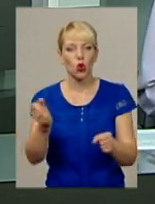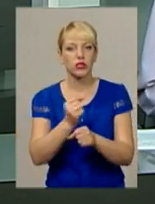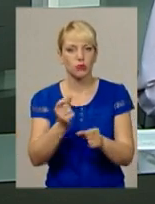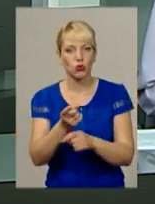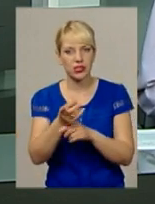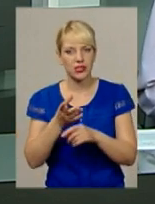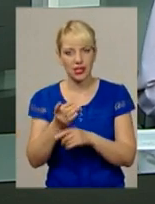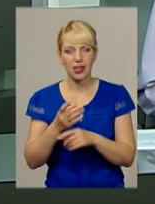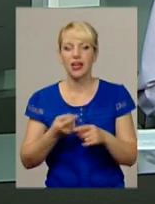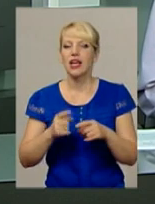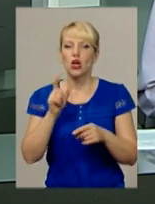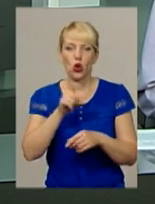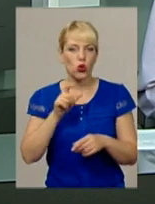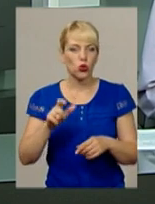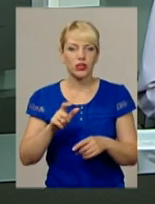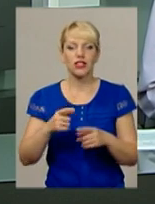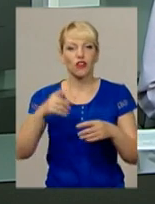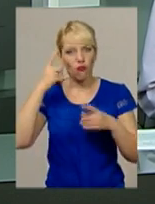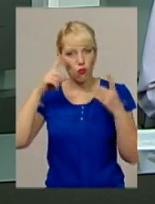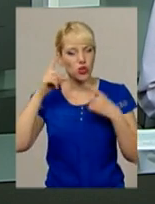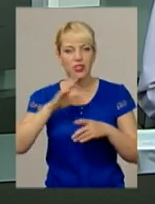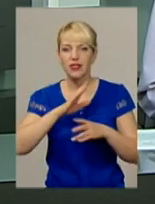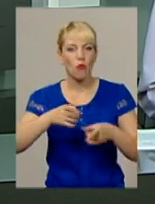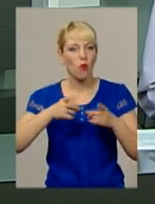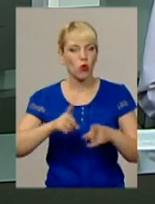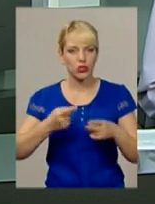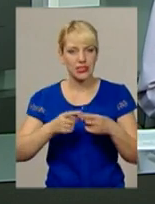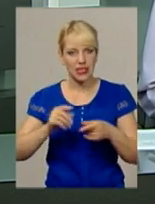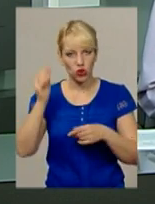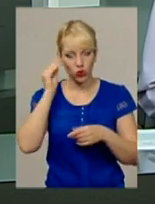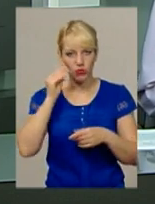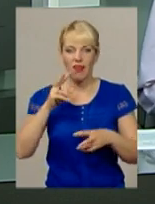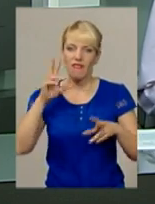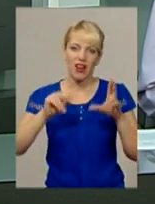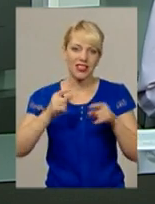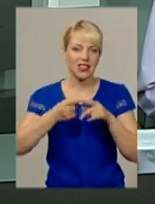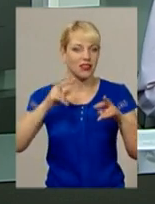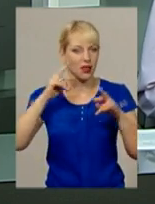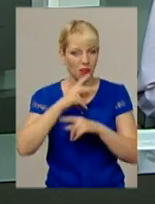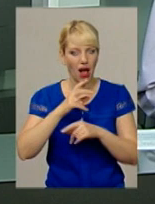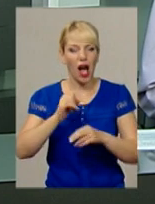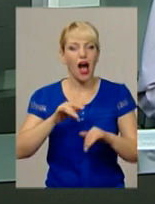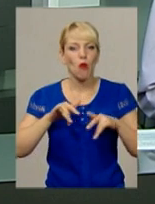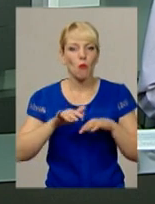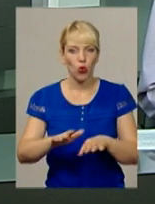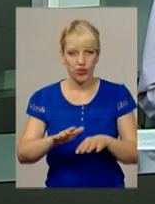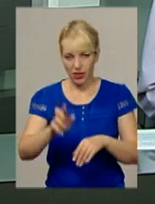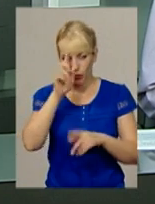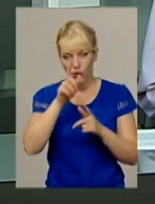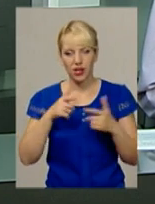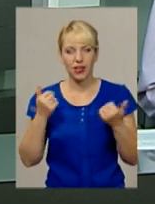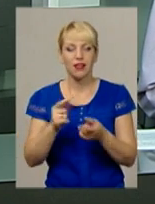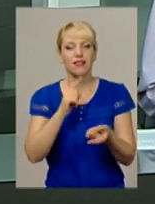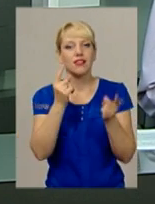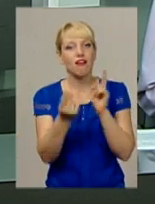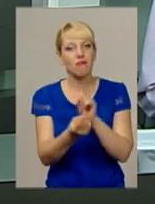погоджуються з цією усталеною думкою, бо вважають її опередженою та докорінно неправильною. А буремні події в країні навпаки спонукають